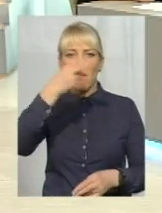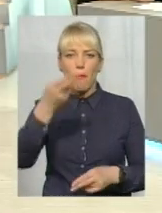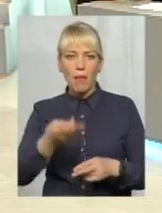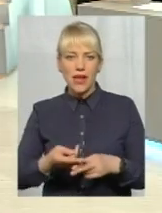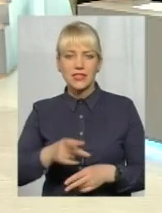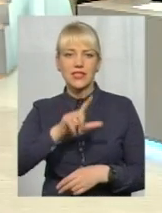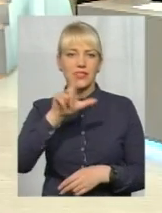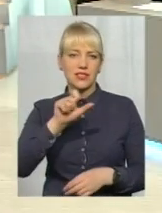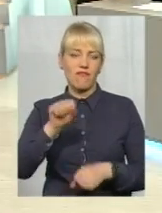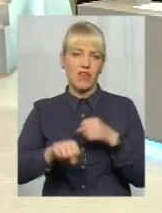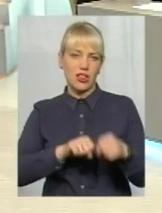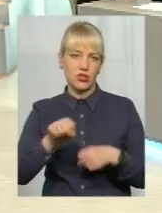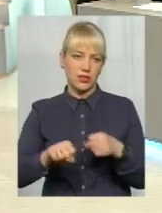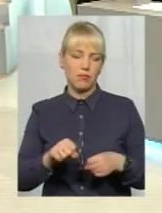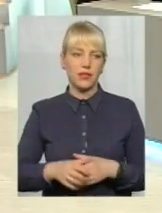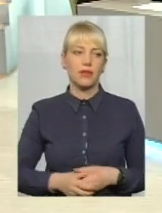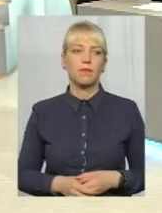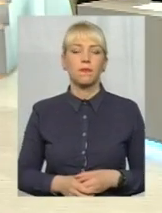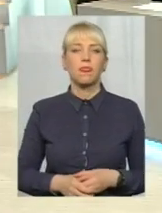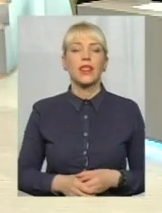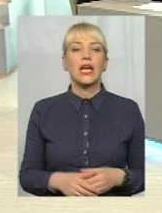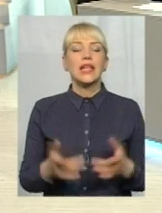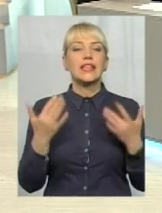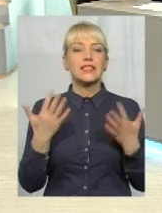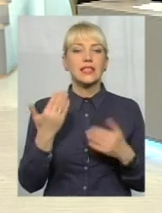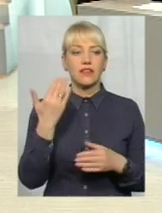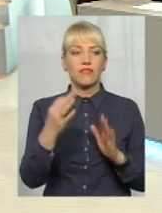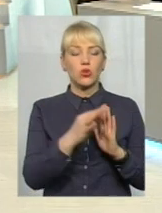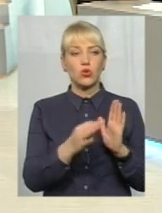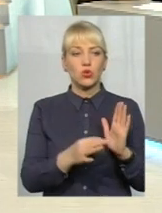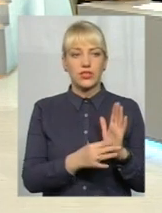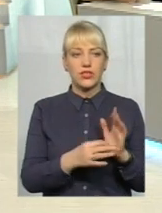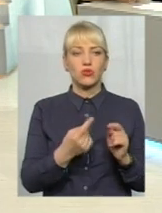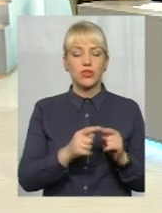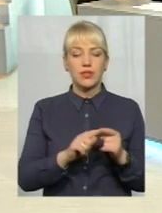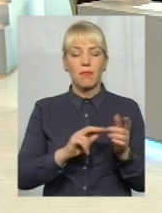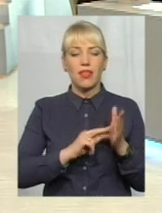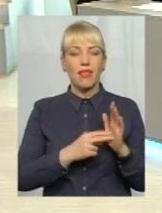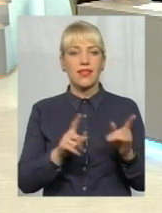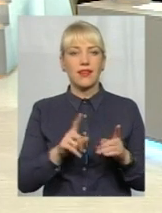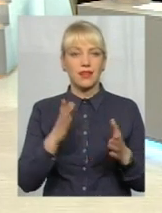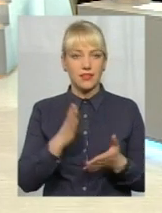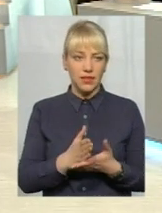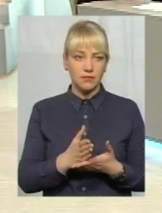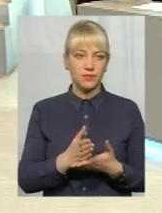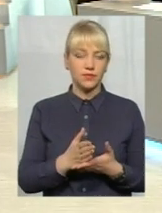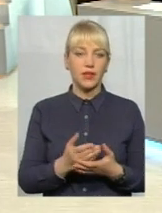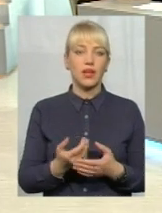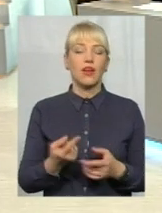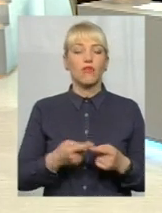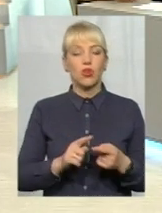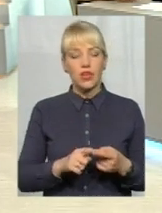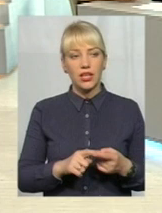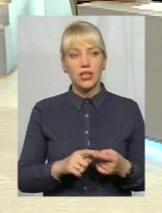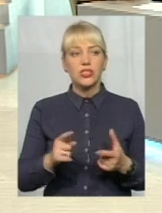Добре, але все ж таки, наскільки Ви оцінюєте вже ті плани, які є, от вони доречні, чи